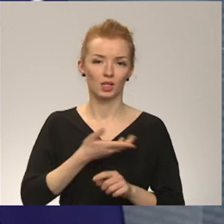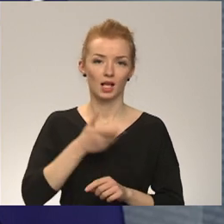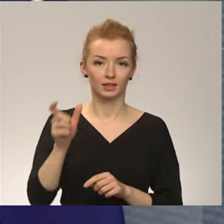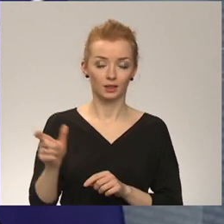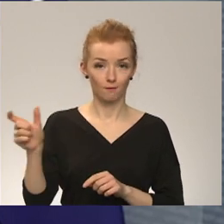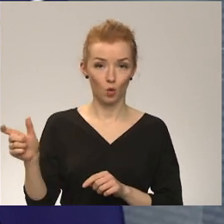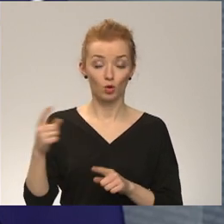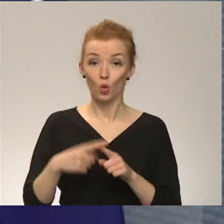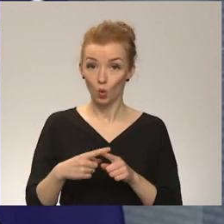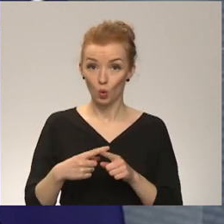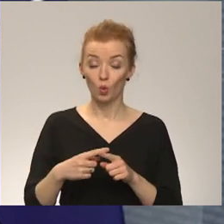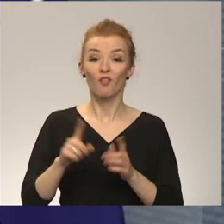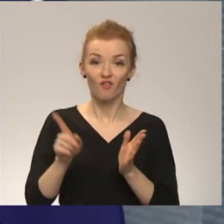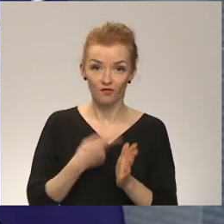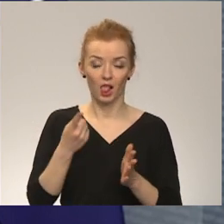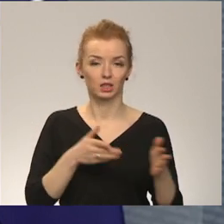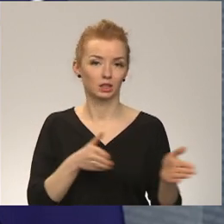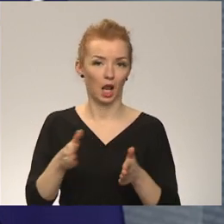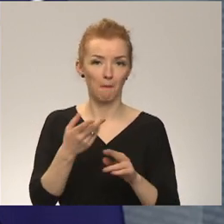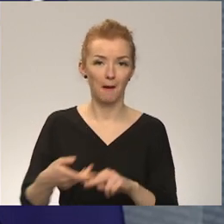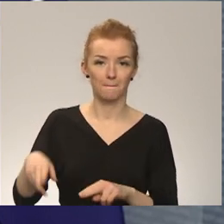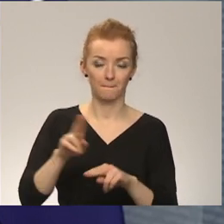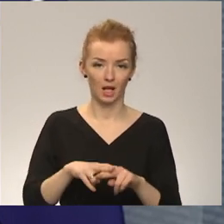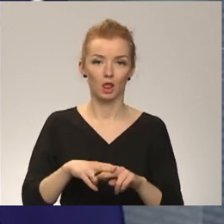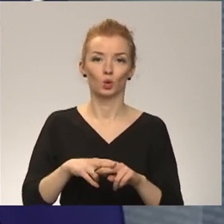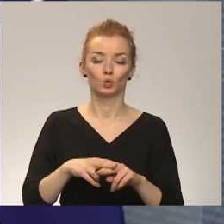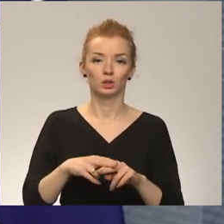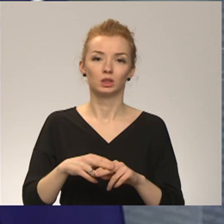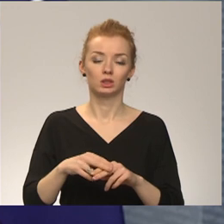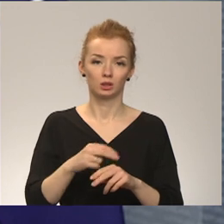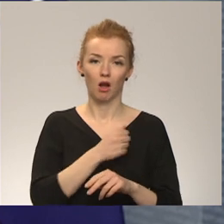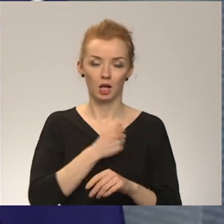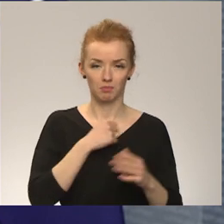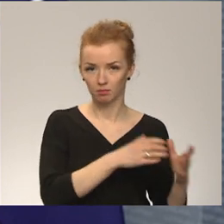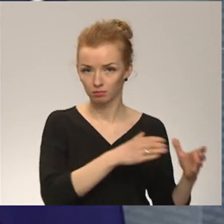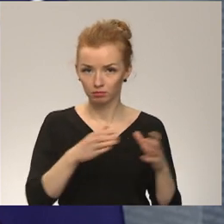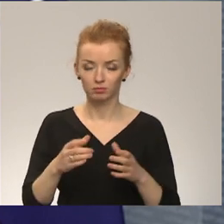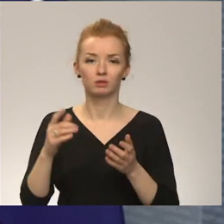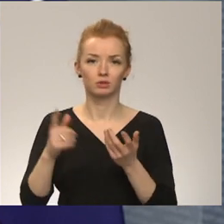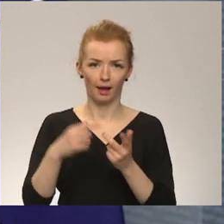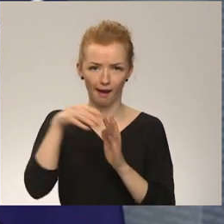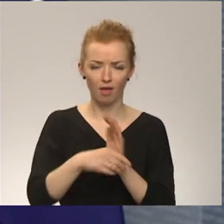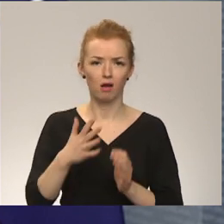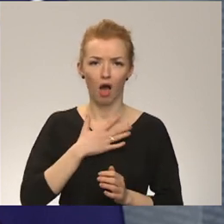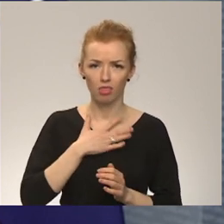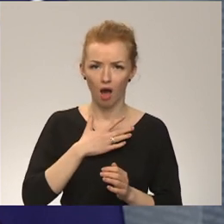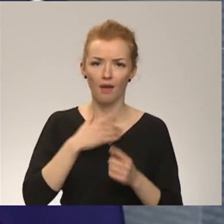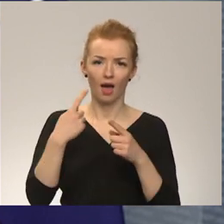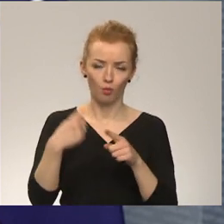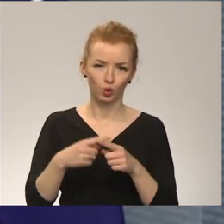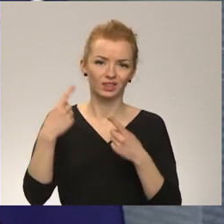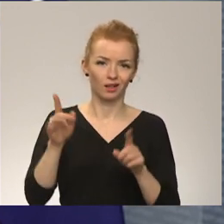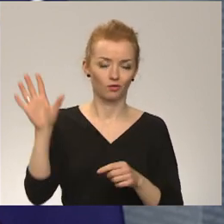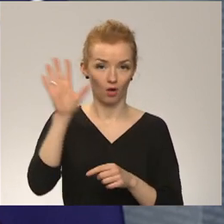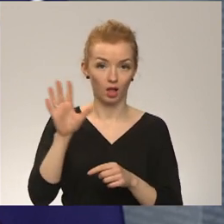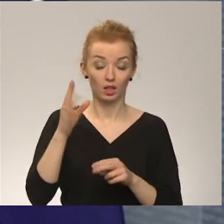Un vēl ceļā ir papildes spēki un papildes bruņojums, taiskaitā no Kanādas un citurienas. Tātad no tāda